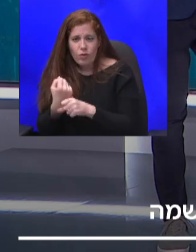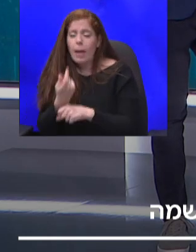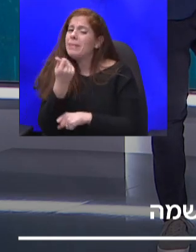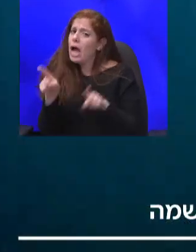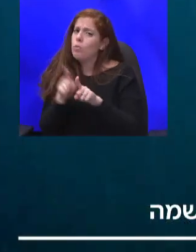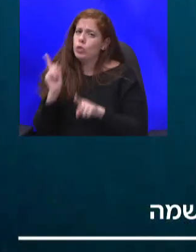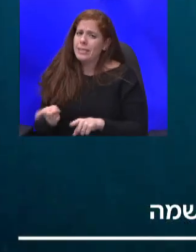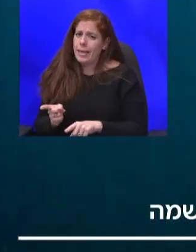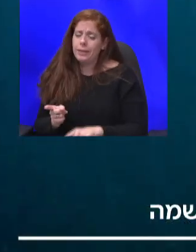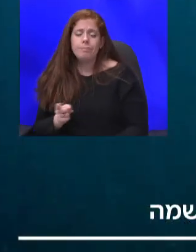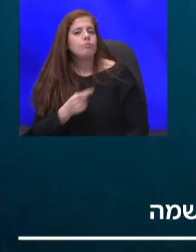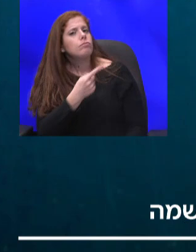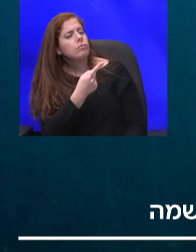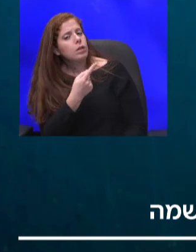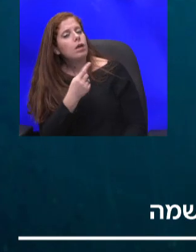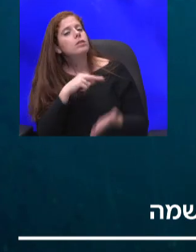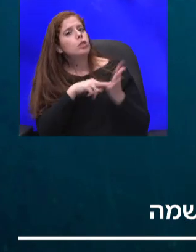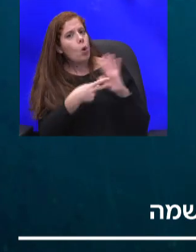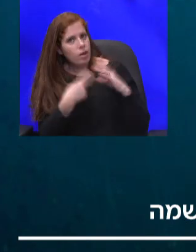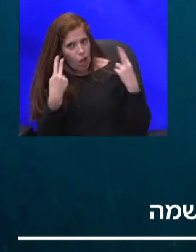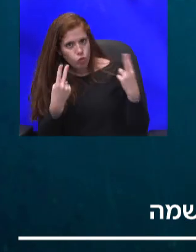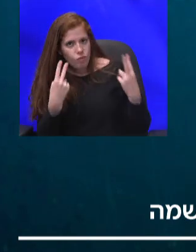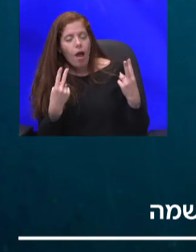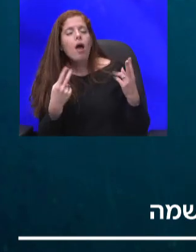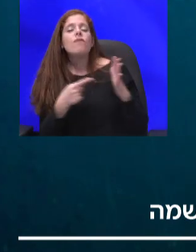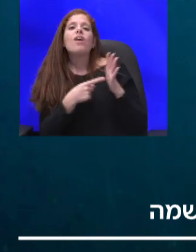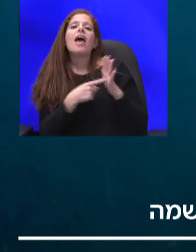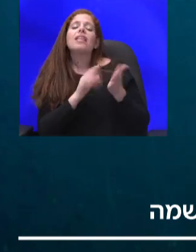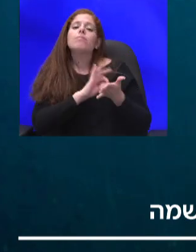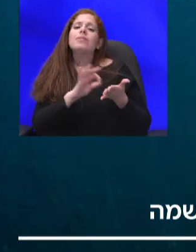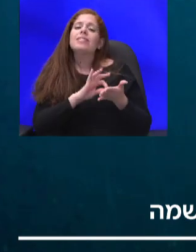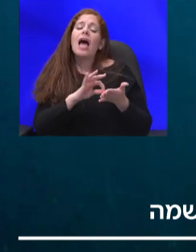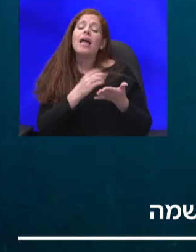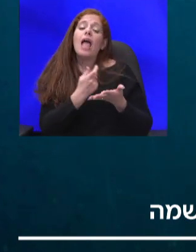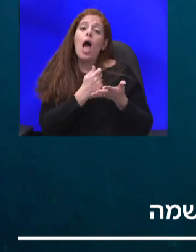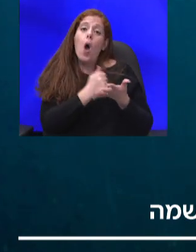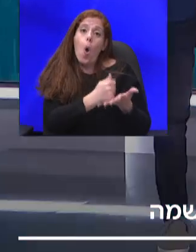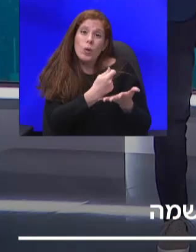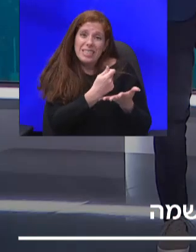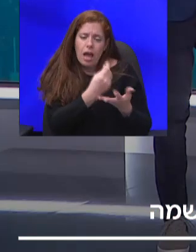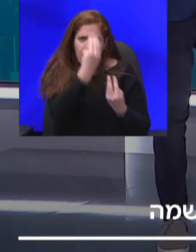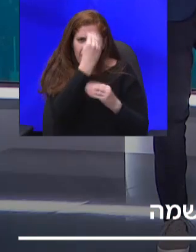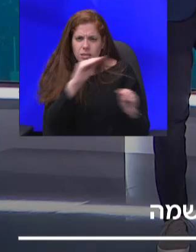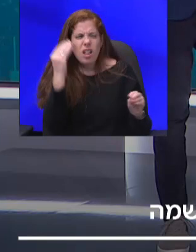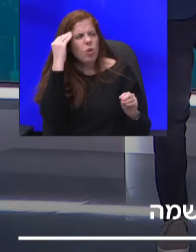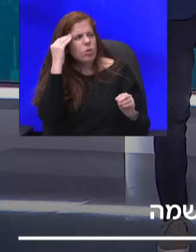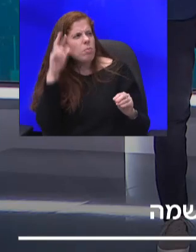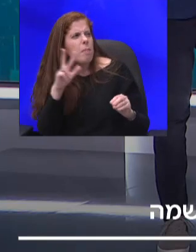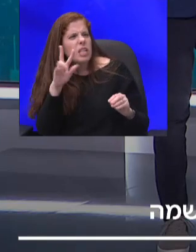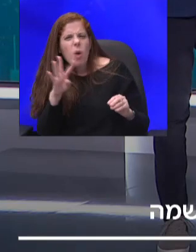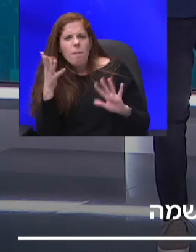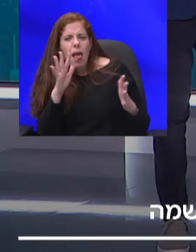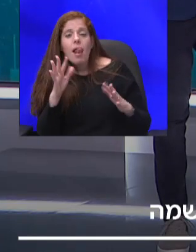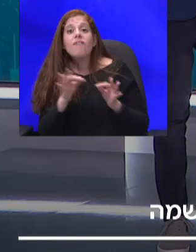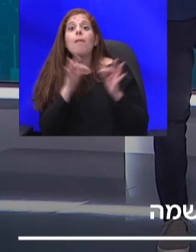חשובה, השר שמולי, ולכן בעצם משרד האוצר הכריז עליה, אני כבר לא זוכר אם זה היה במרץ או אפריל, אבל ממש איפשהו מתחילת המשבר, והנה